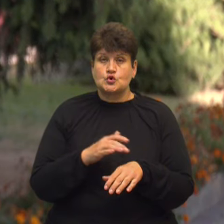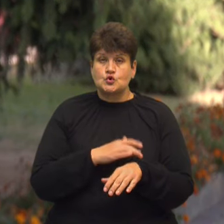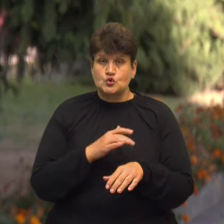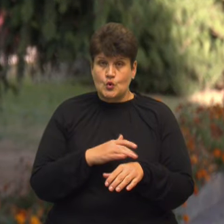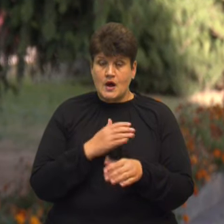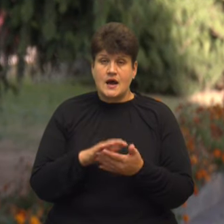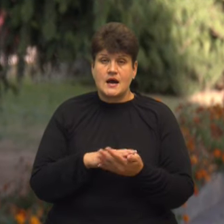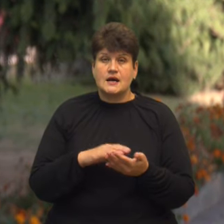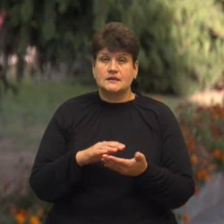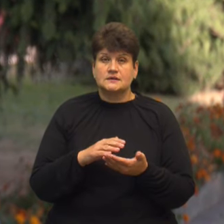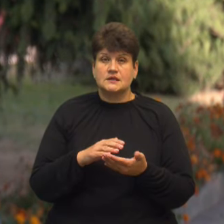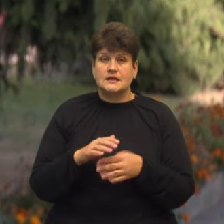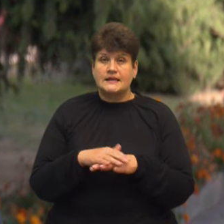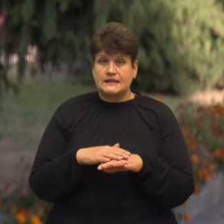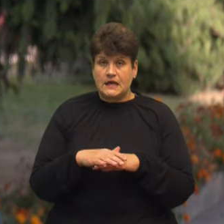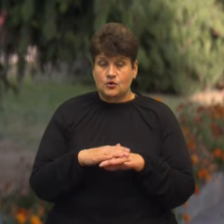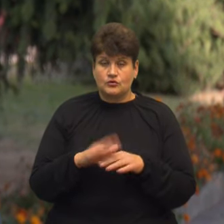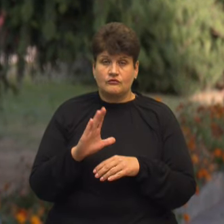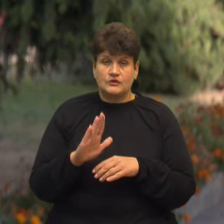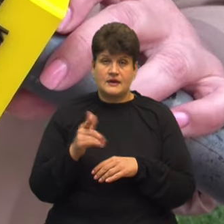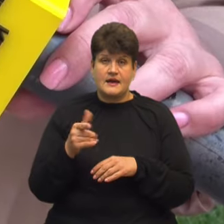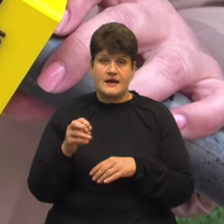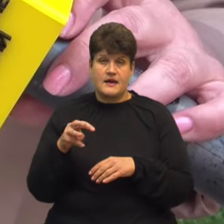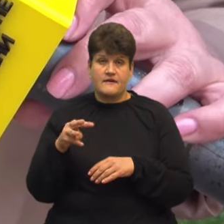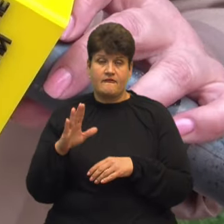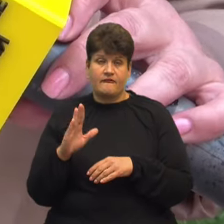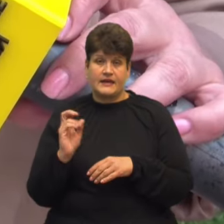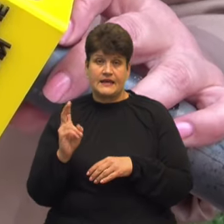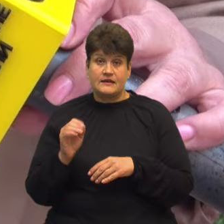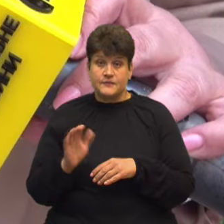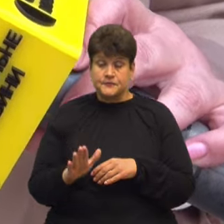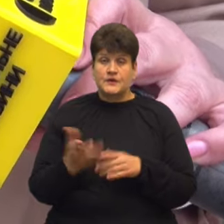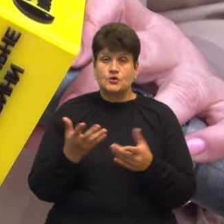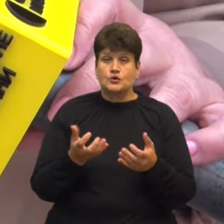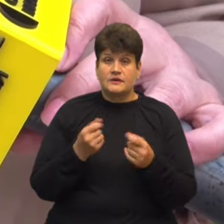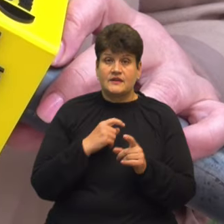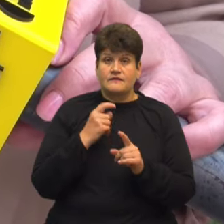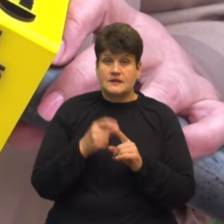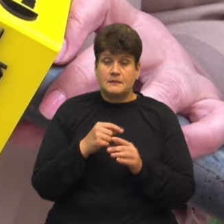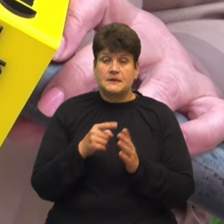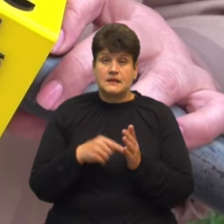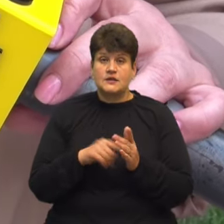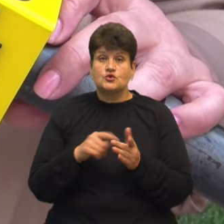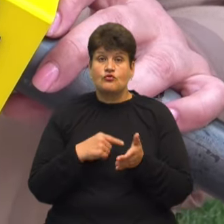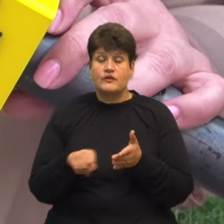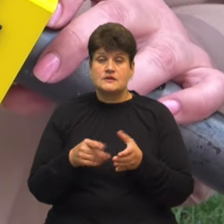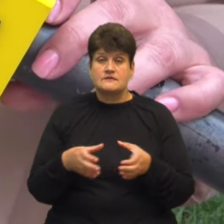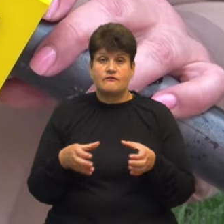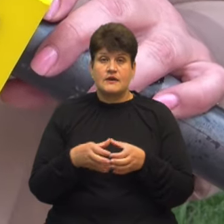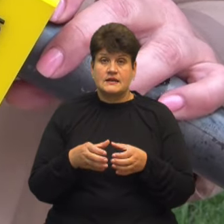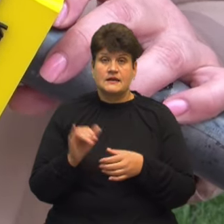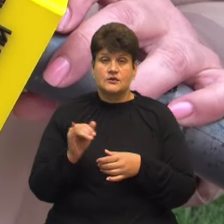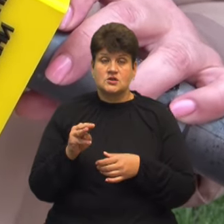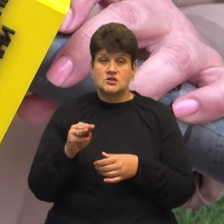обласній раді Ярослава Захарківа, каже Ігор Жмінка Щоб отримати відповіді на запитання щодо виключення з фракції Ігоря